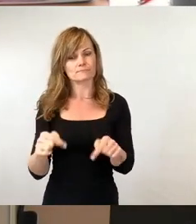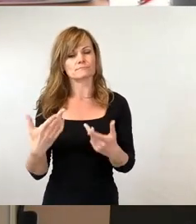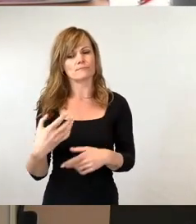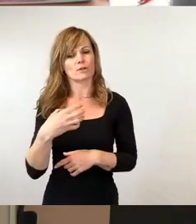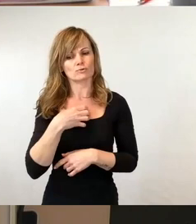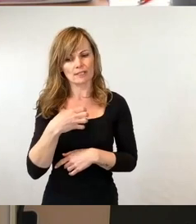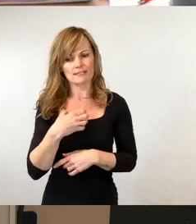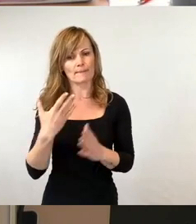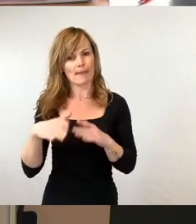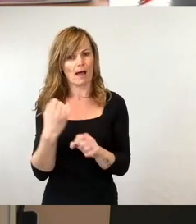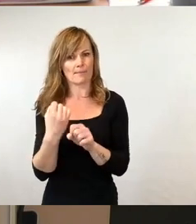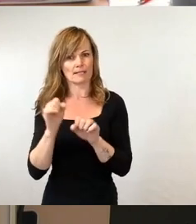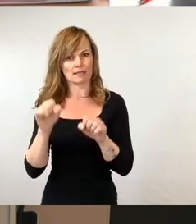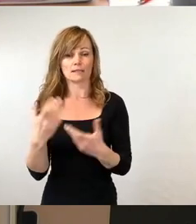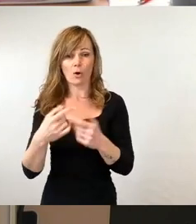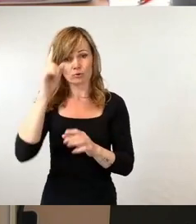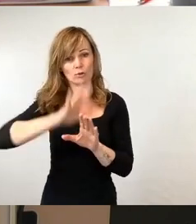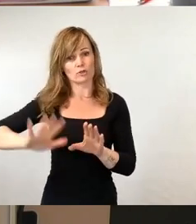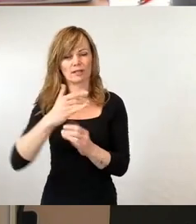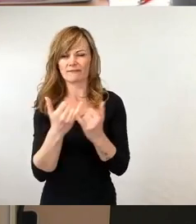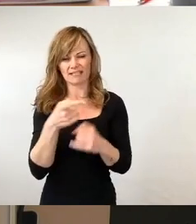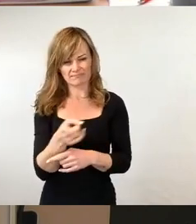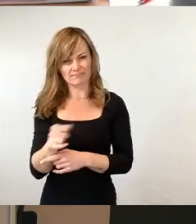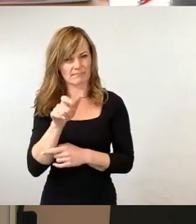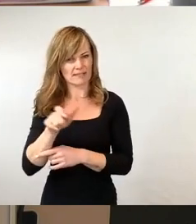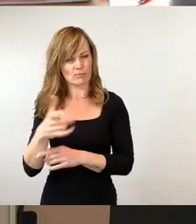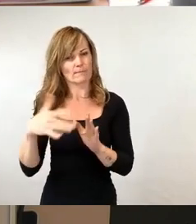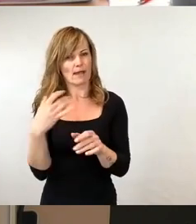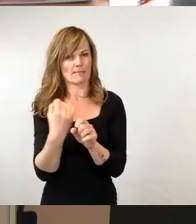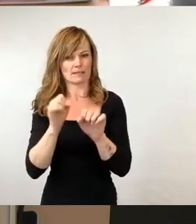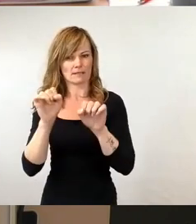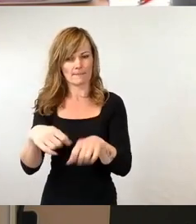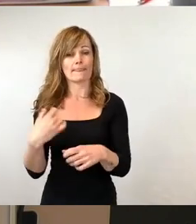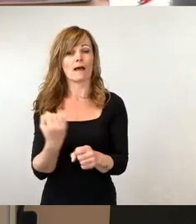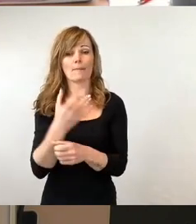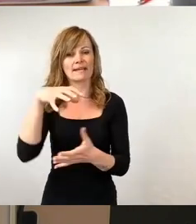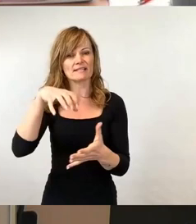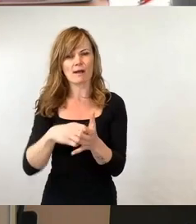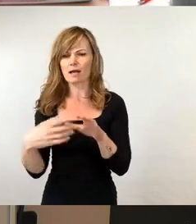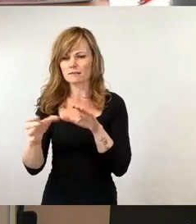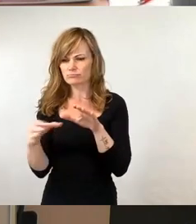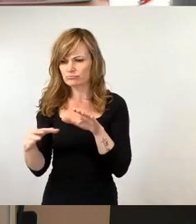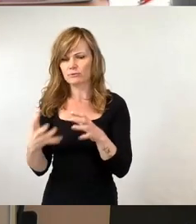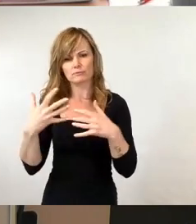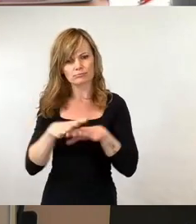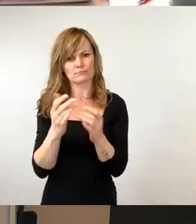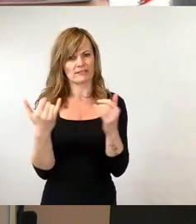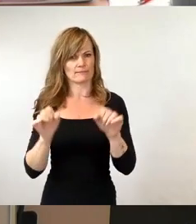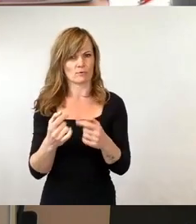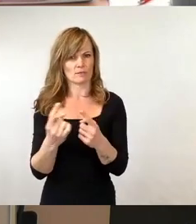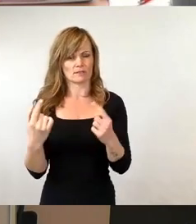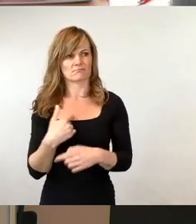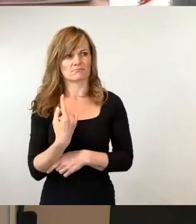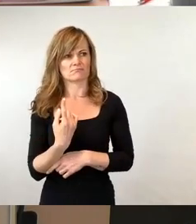mehr auch in den Arbeitsmarkt integriert werden können. Das ist eine Frage, die muss man ohne Frage diskutieren. Ob wir das wirklich im Dresdner Stadtrat tun müssen,